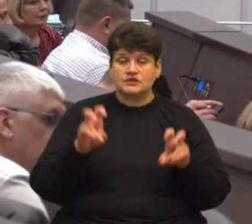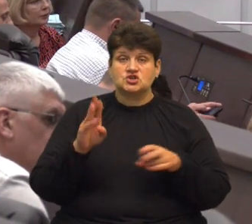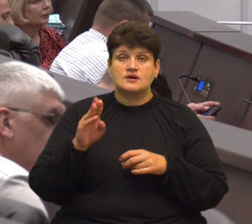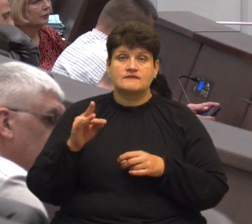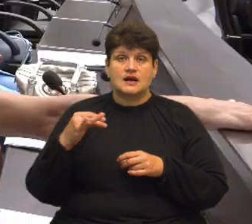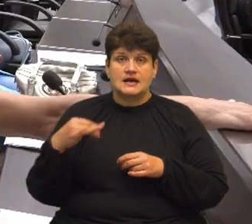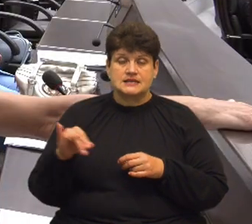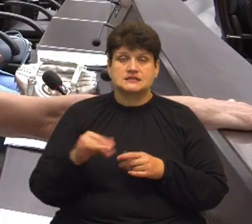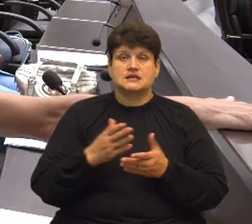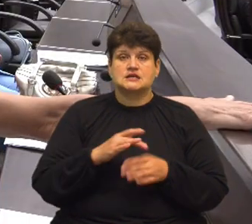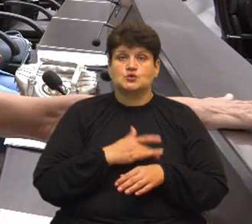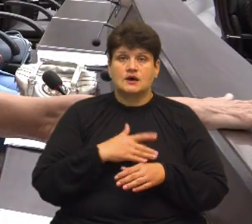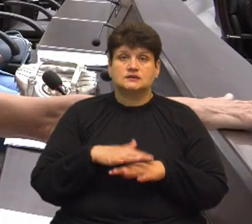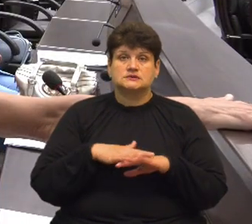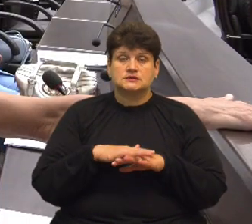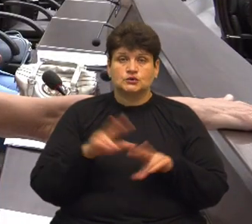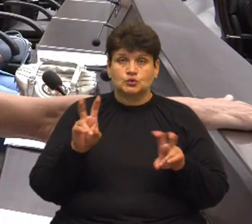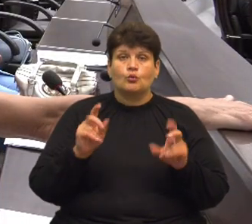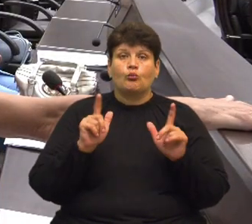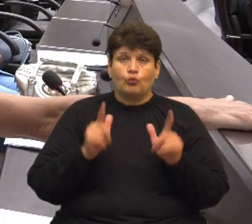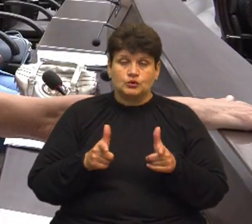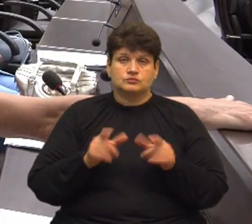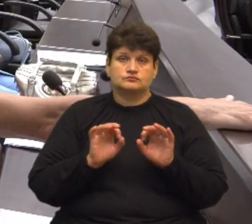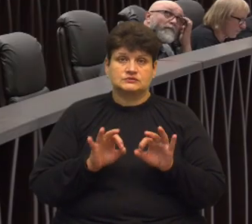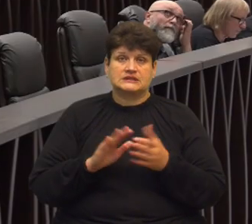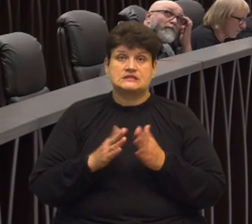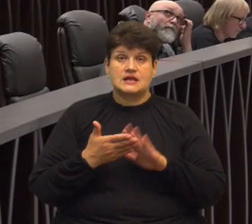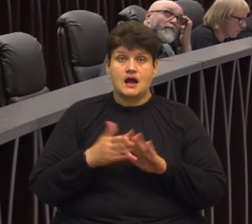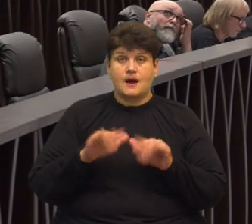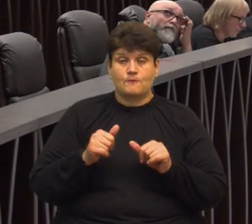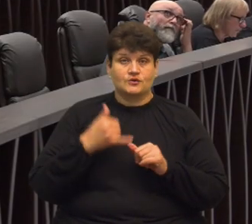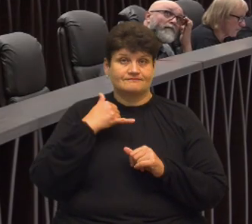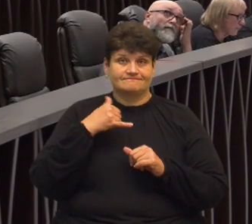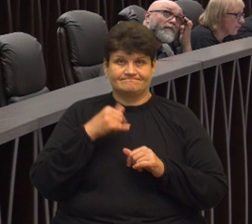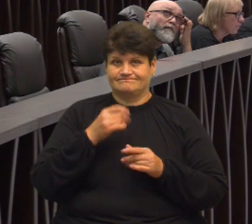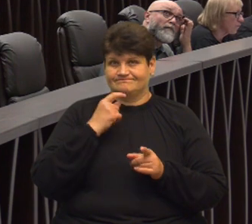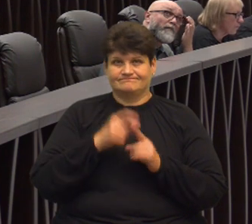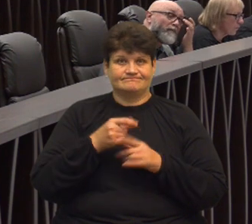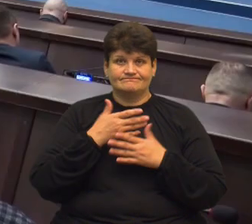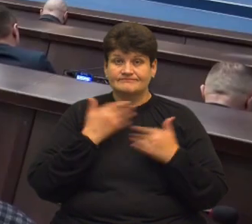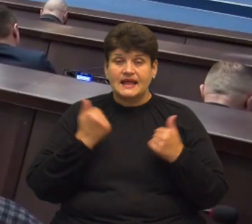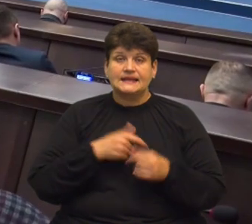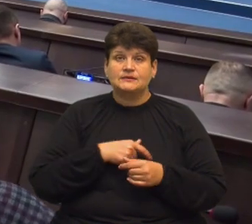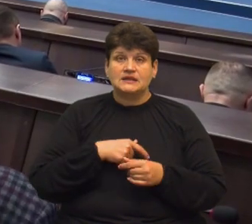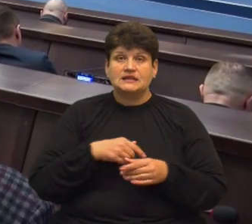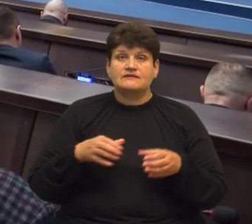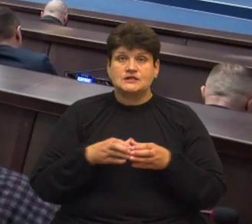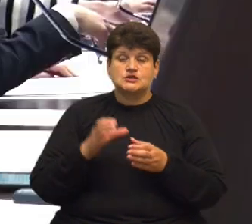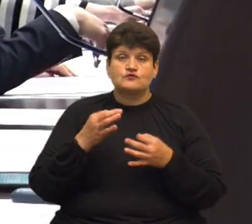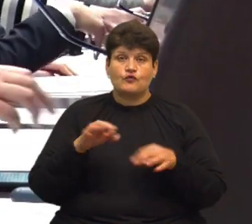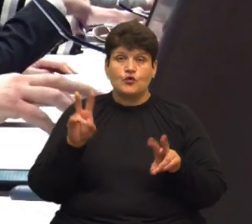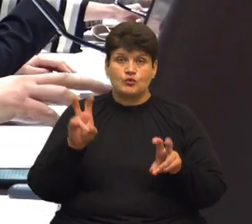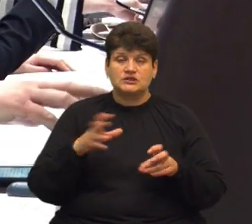«Слуга народу» Ярослав Захарків погодилися прокоментувати ситуацію. Але потім на дзвінки не відповідали. Депутати фракції «Свободи» чекатимуть на